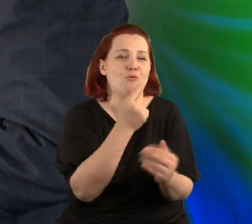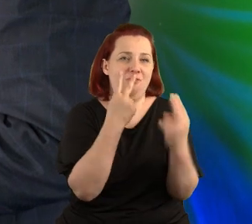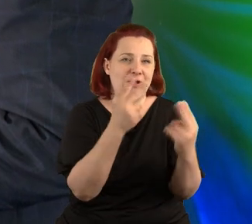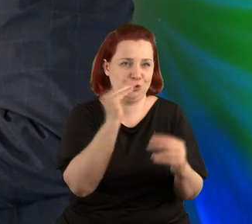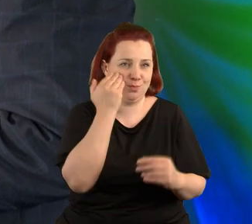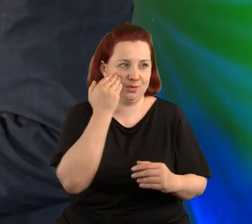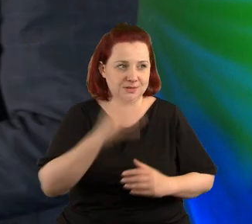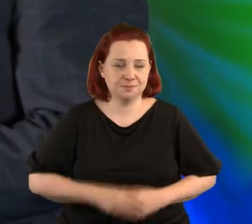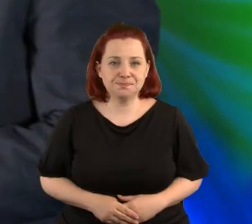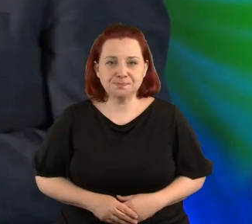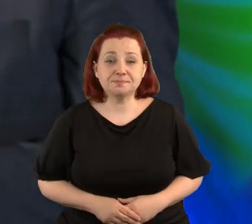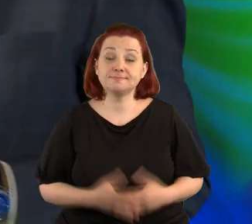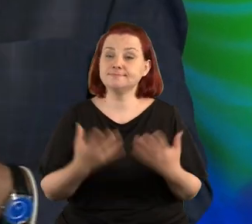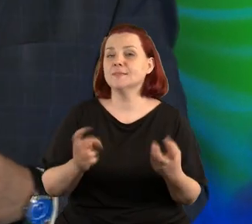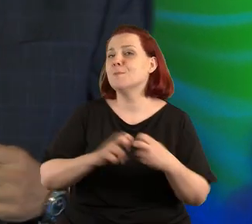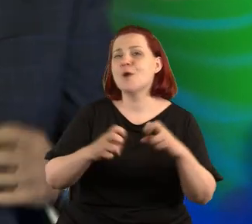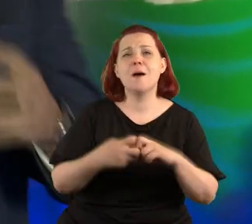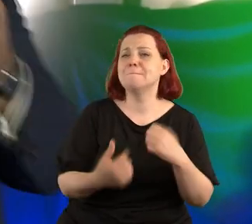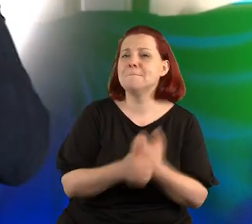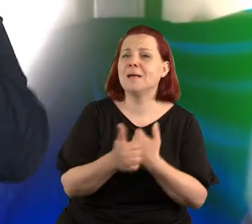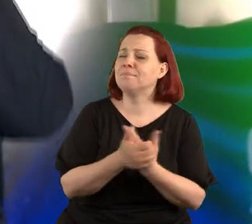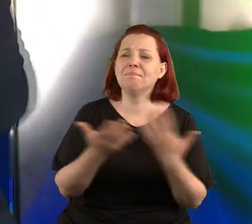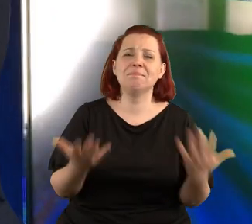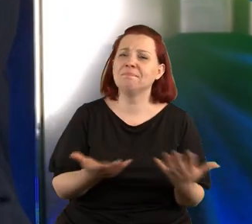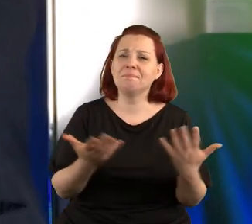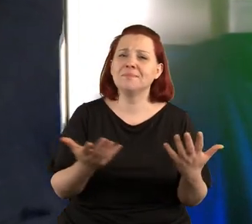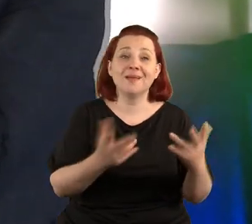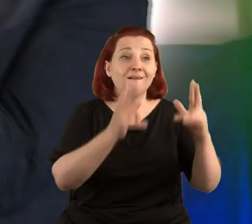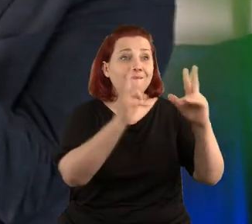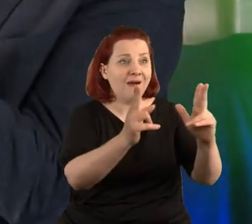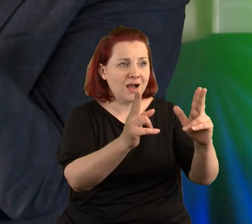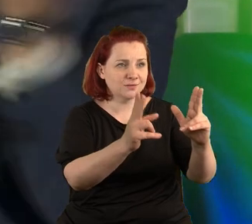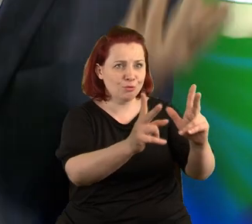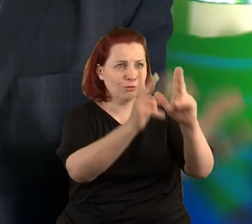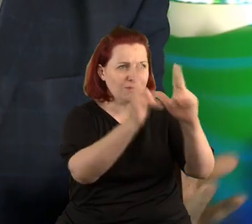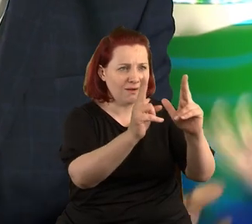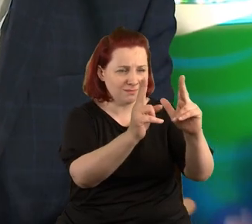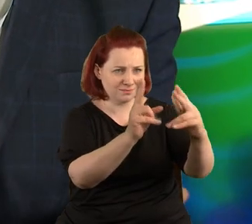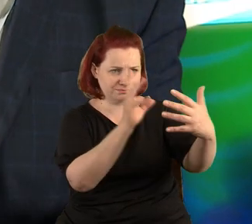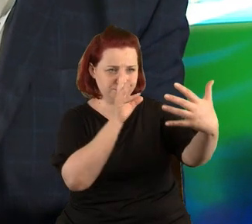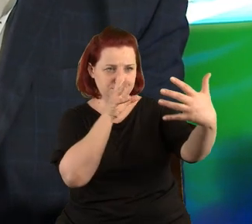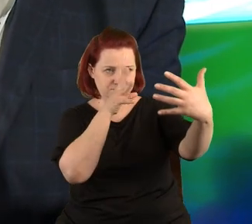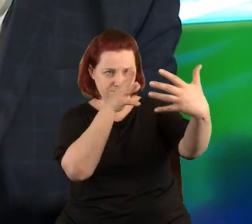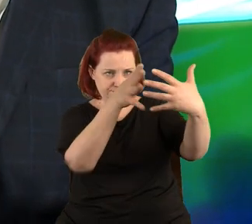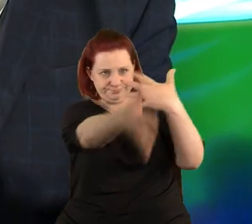Problem polega na tym, że fakty, gołe fakty są przeiroczyste.